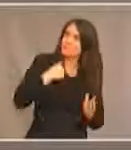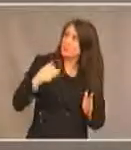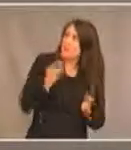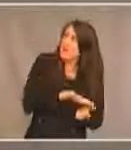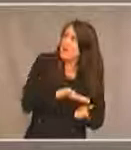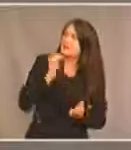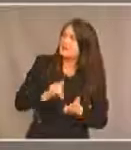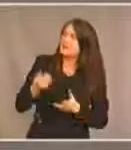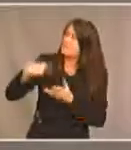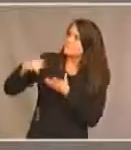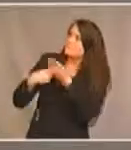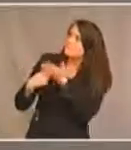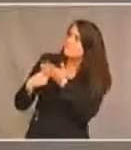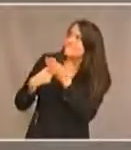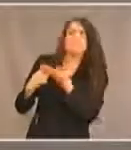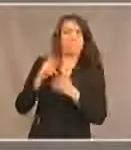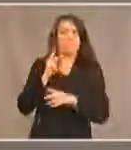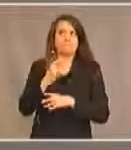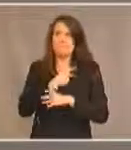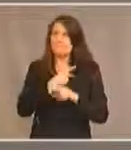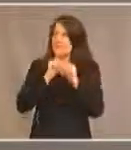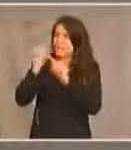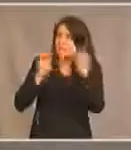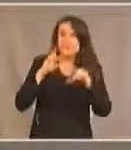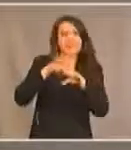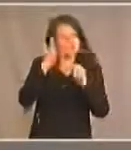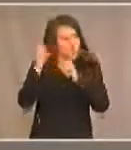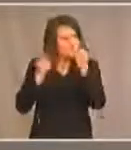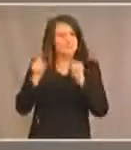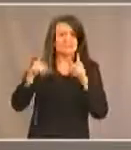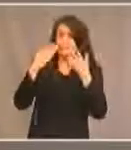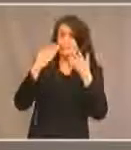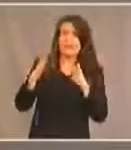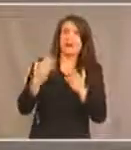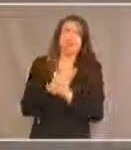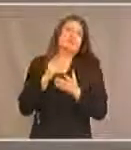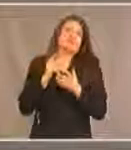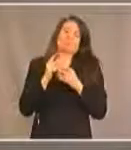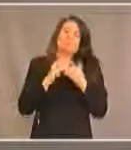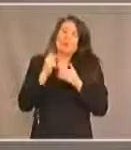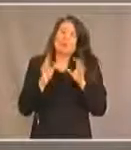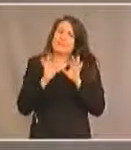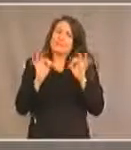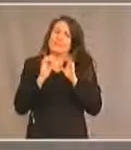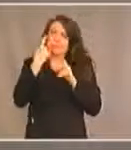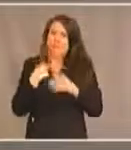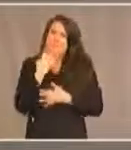et c'est un programme important que j'appelle mon petit programme